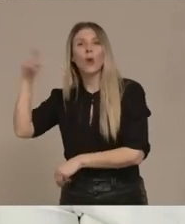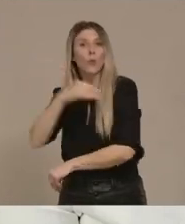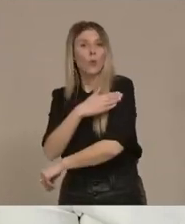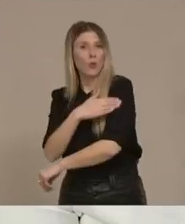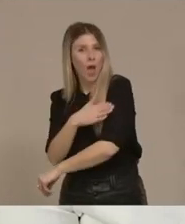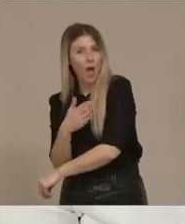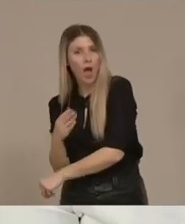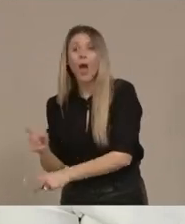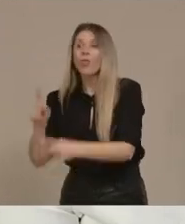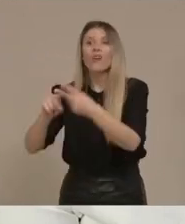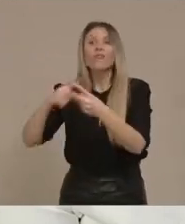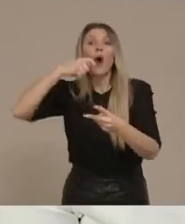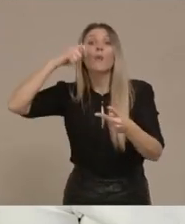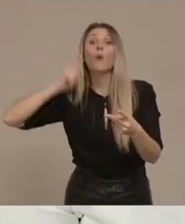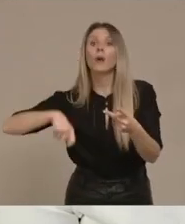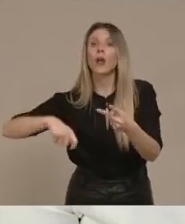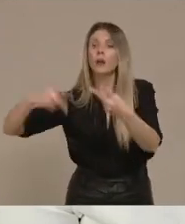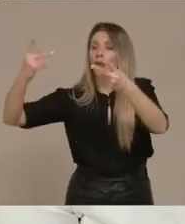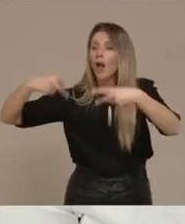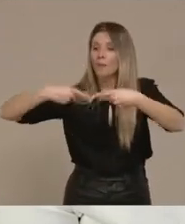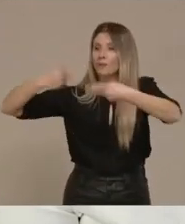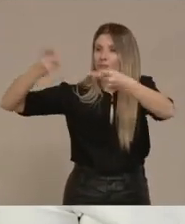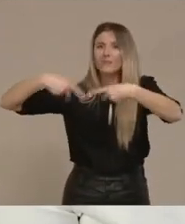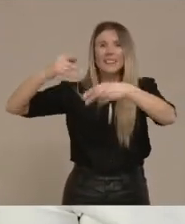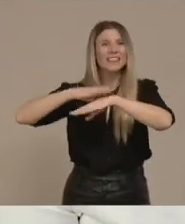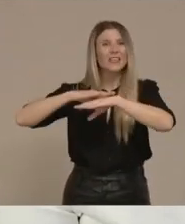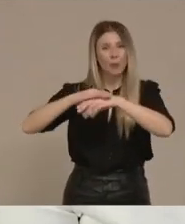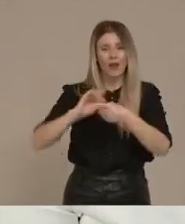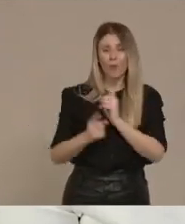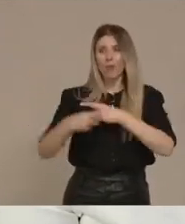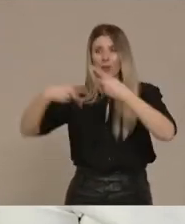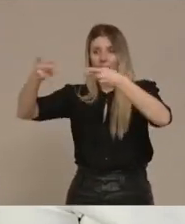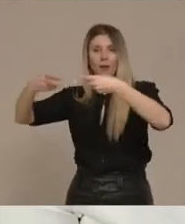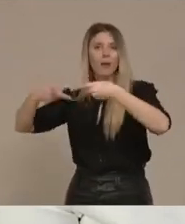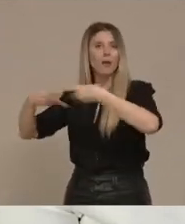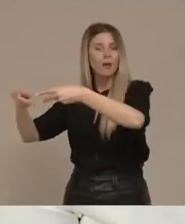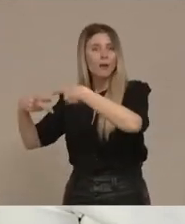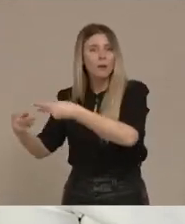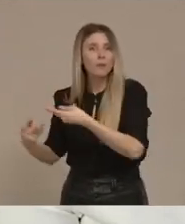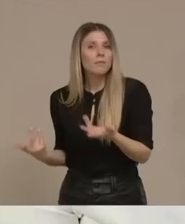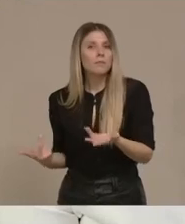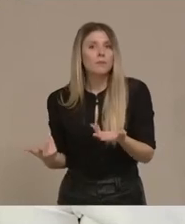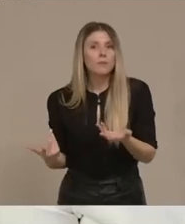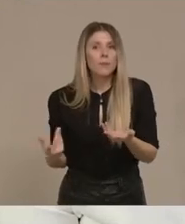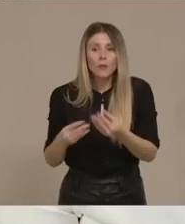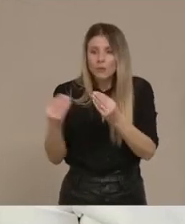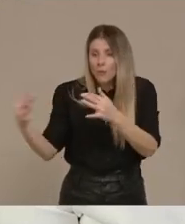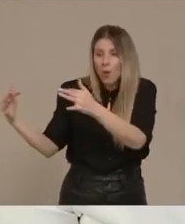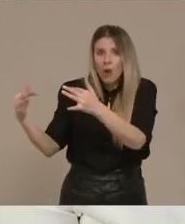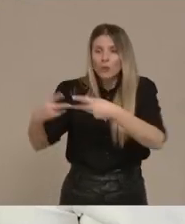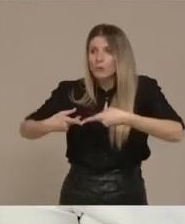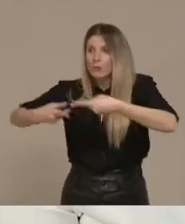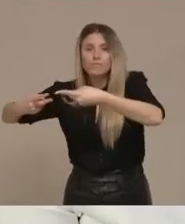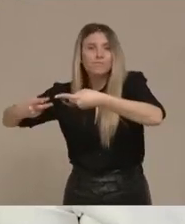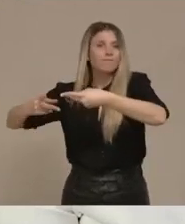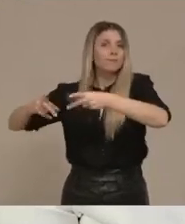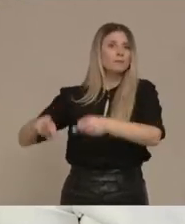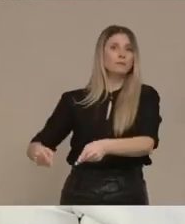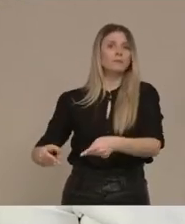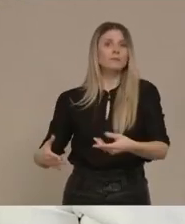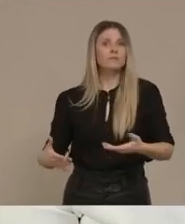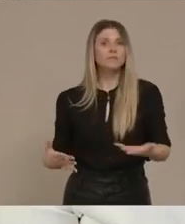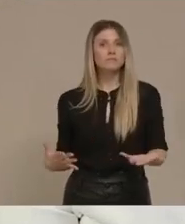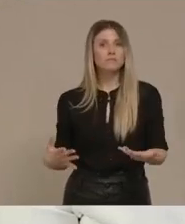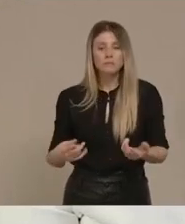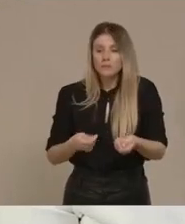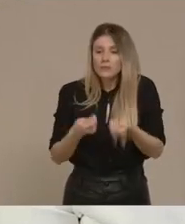Είστε ο πιο καλά λιος άνθρωπος να μας δώσετε και μια εκτίμηση Με δεδομένο ότι και η Γούνα στο παρελθόν ήταν Δεύτερο ή και τρίτο